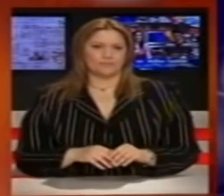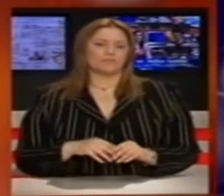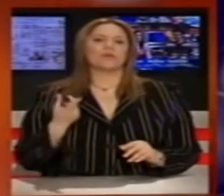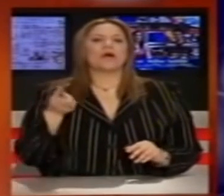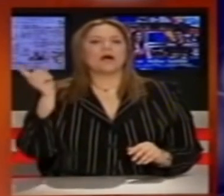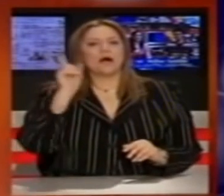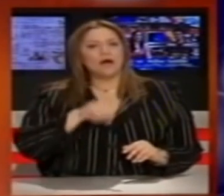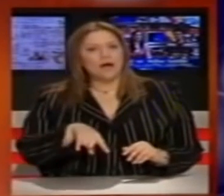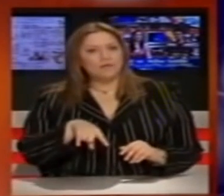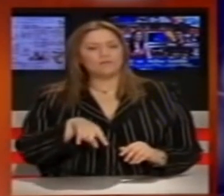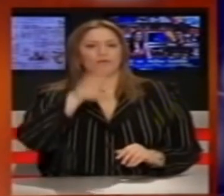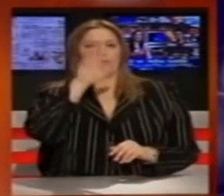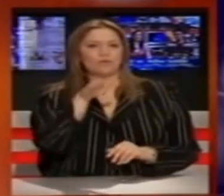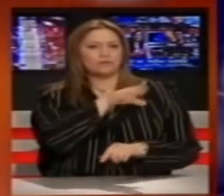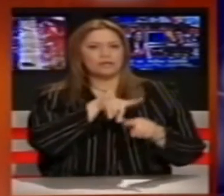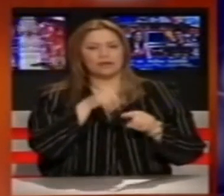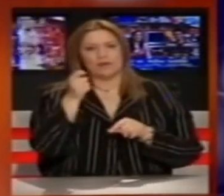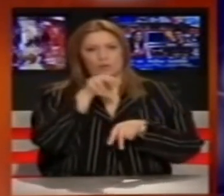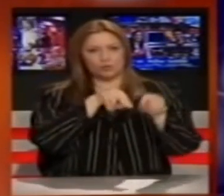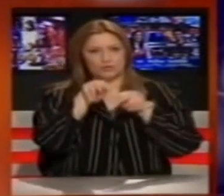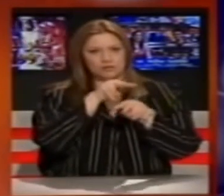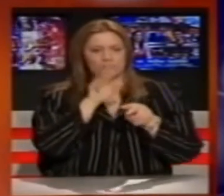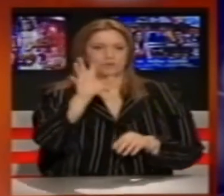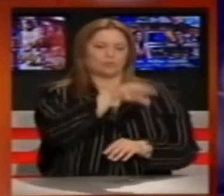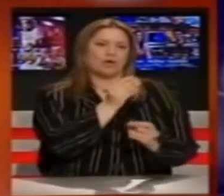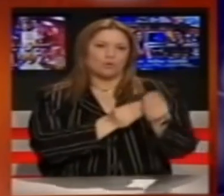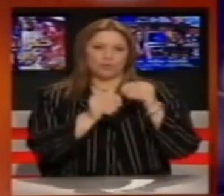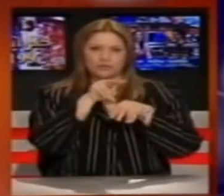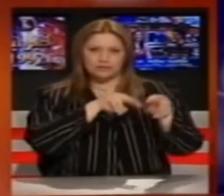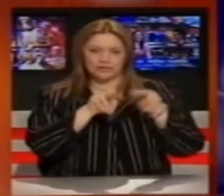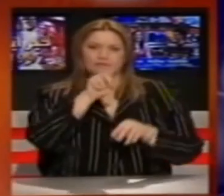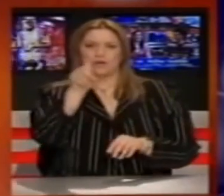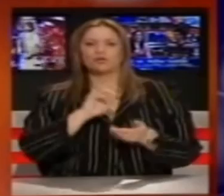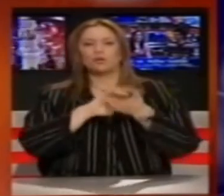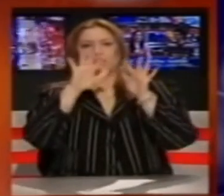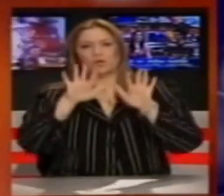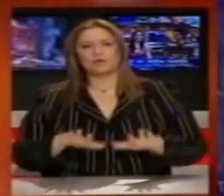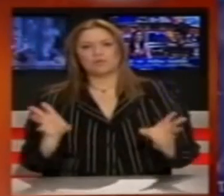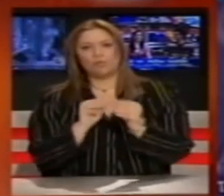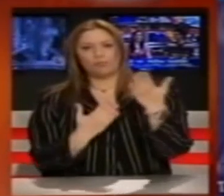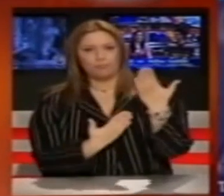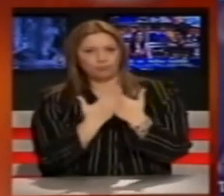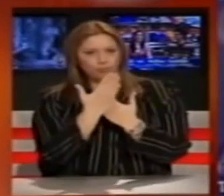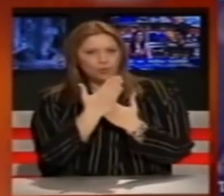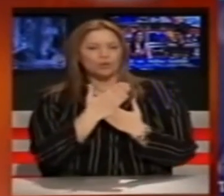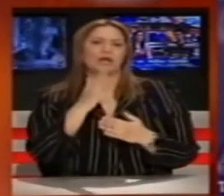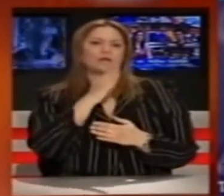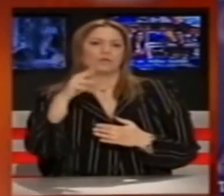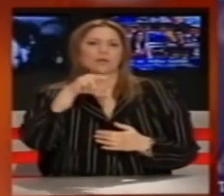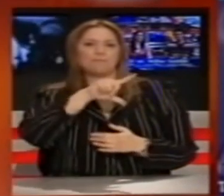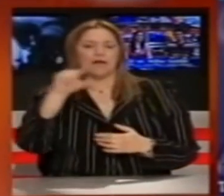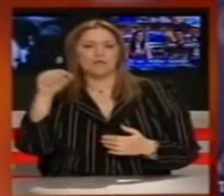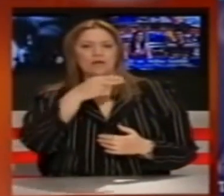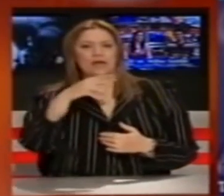Αύριο στη Δυτική και Βόρεια Ελλάδα θα έχουμε λίγα σύννεφα που τοπικά θα είναι πιο πολλά και ίσως χιονίσει για λίγο το πρωί κυρίως στην Ανατολική Μακεδονία και τη Θράκη.